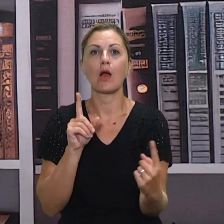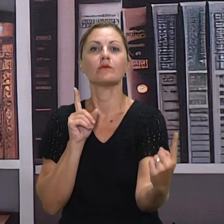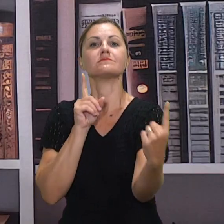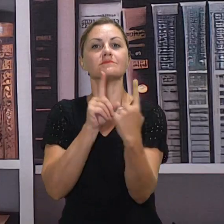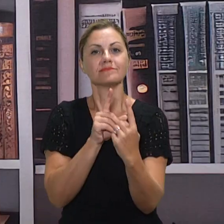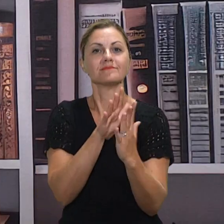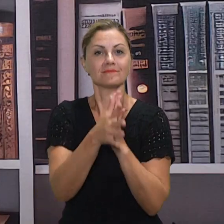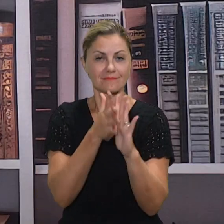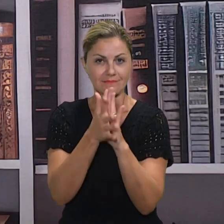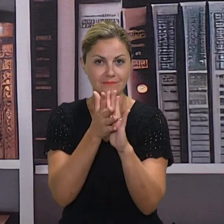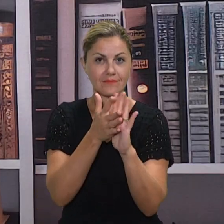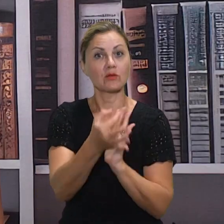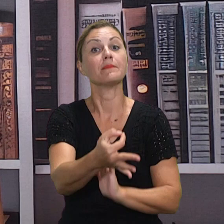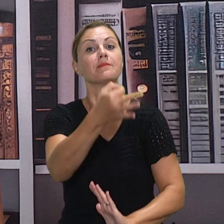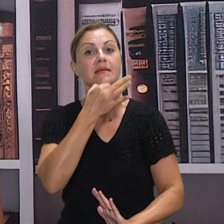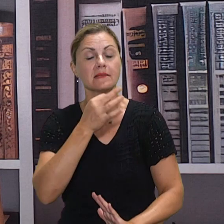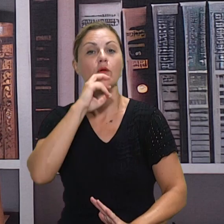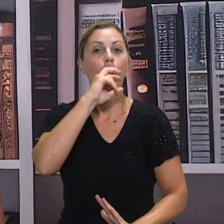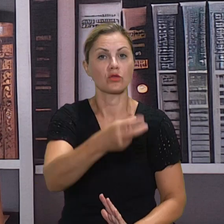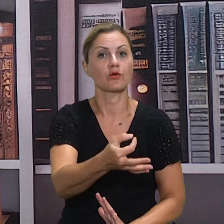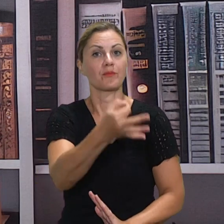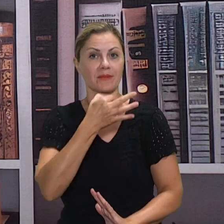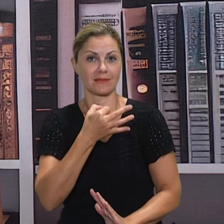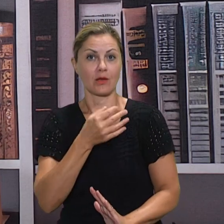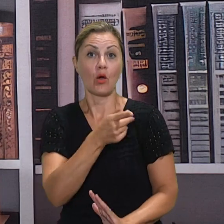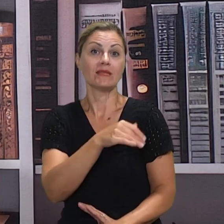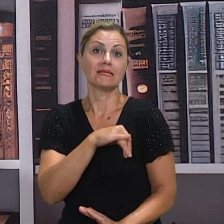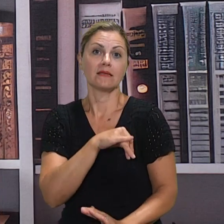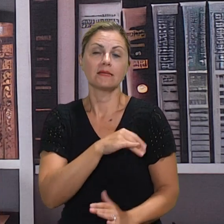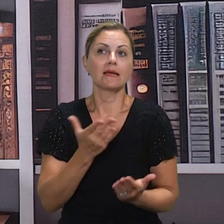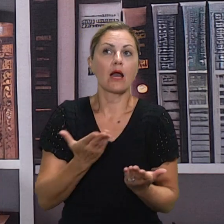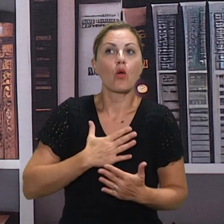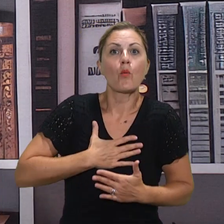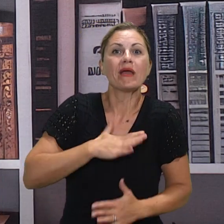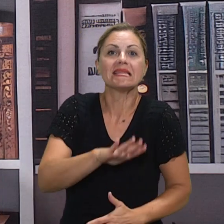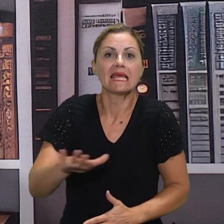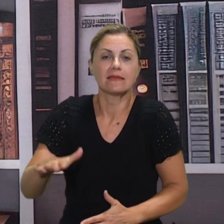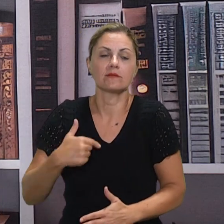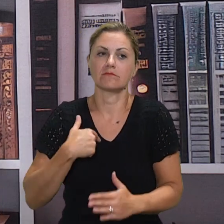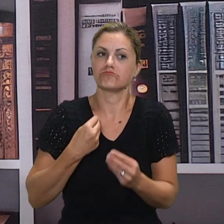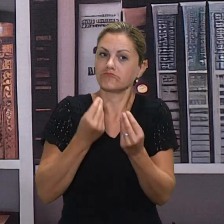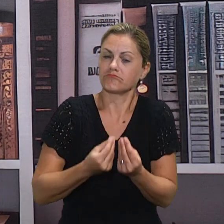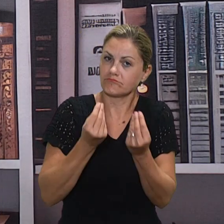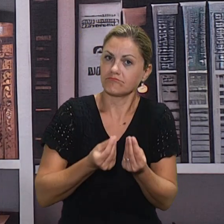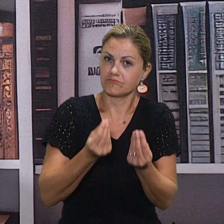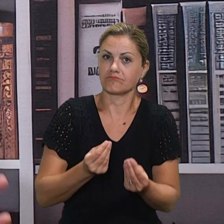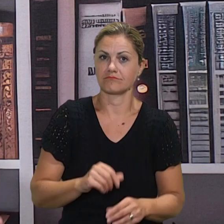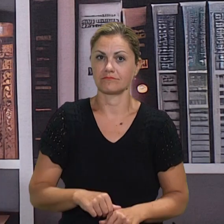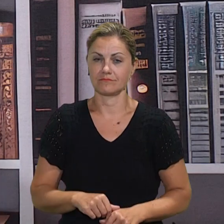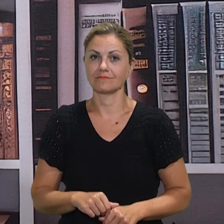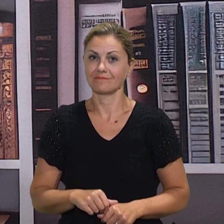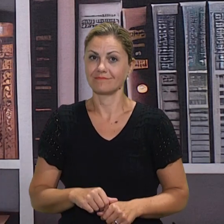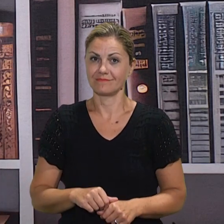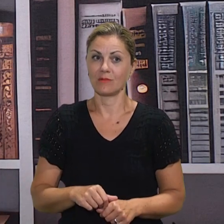popričati, vole znat situaciju u razredu, kako im se djete ponaša i ono što mi je zapravo najdražo od svega kad dođu roditelji, ocjene znam